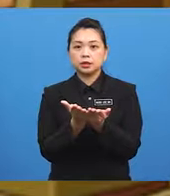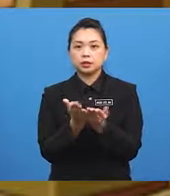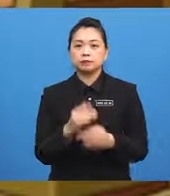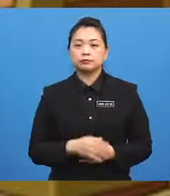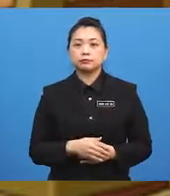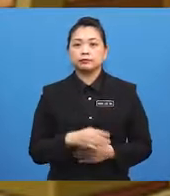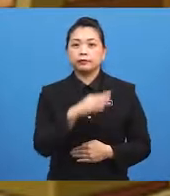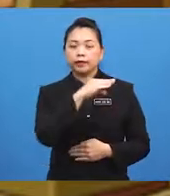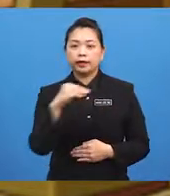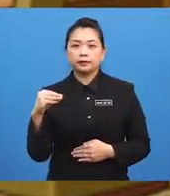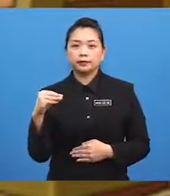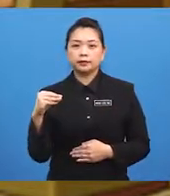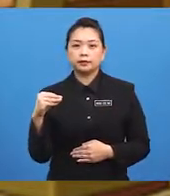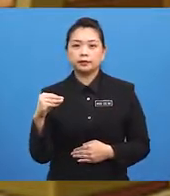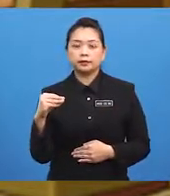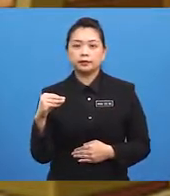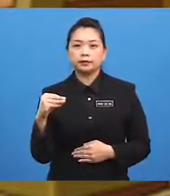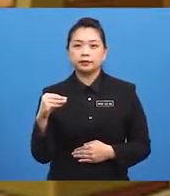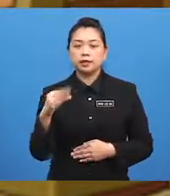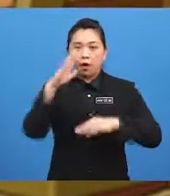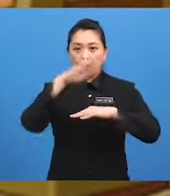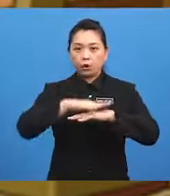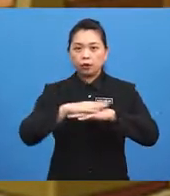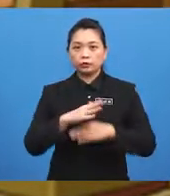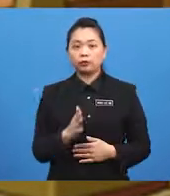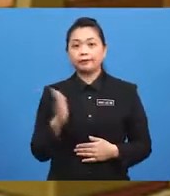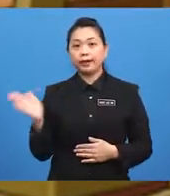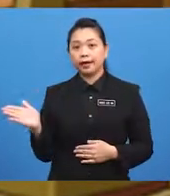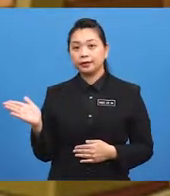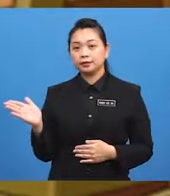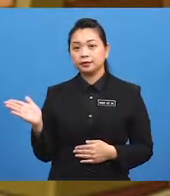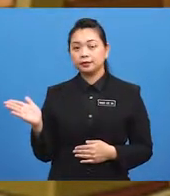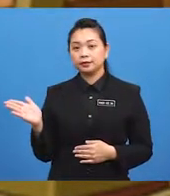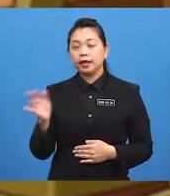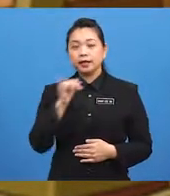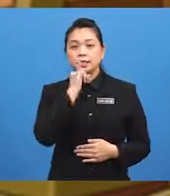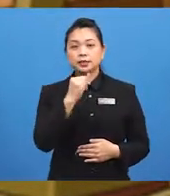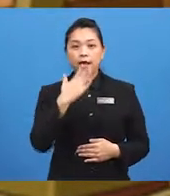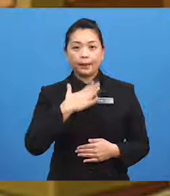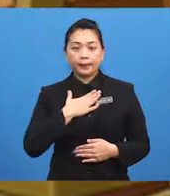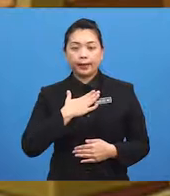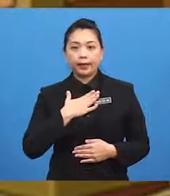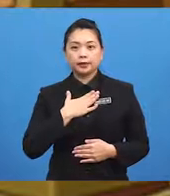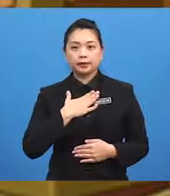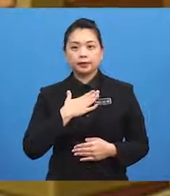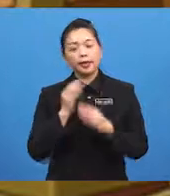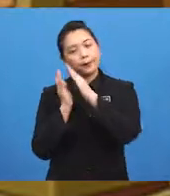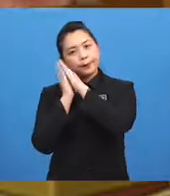...and... ...on the right... ...is my... ...bedroom.